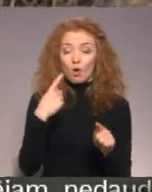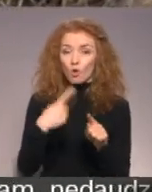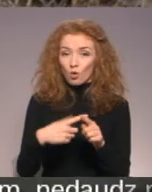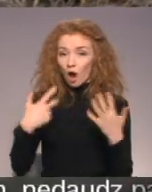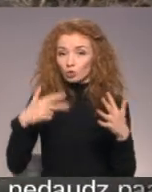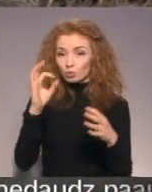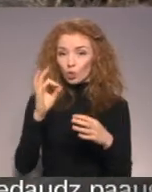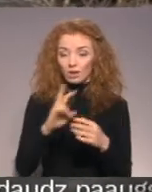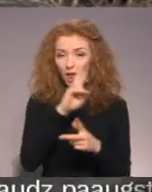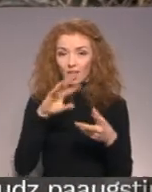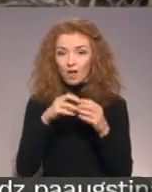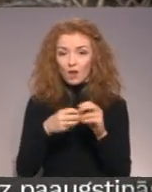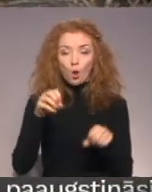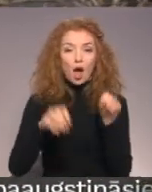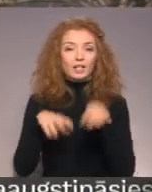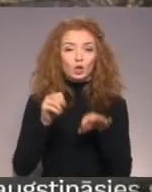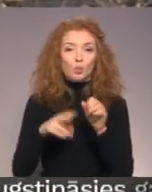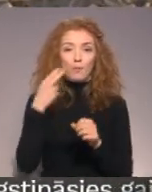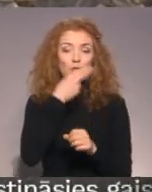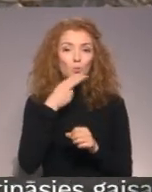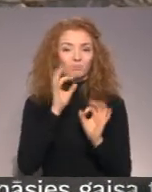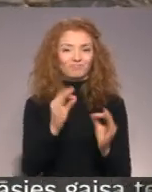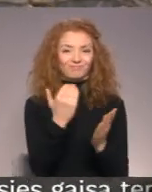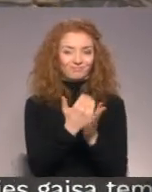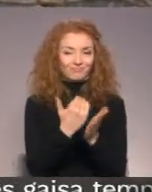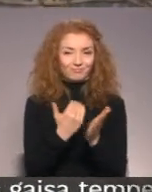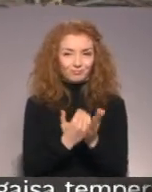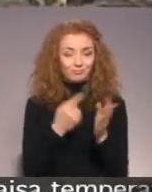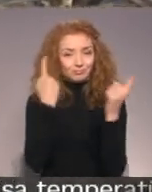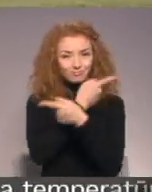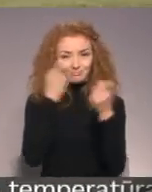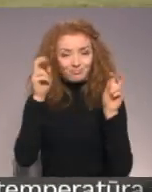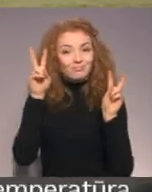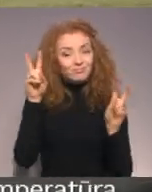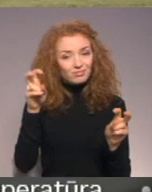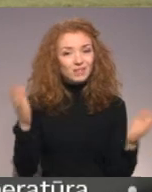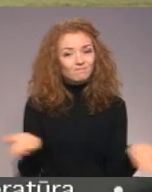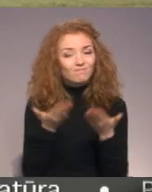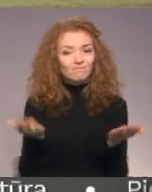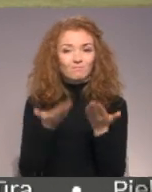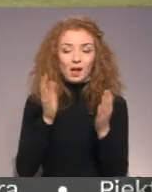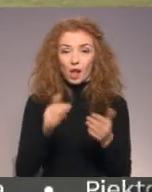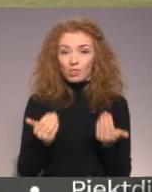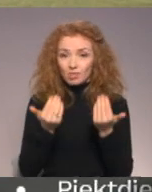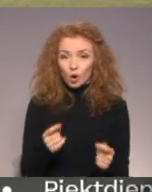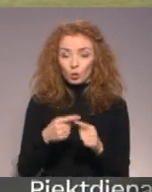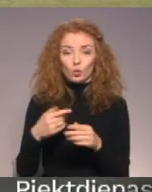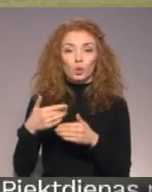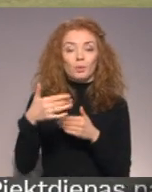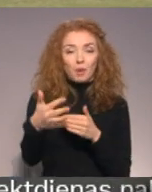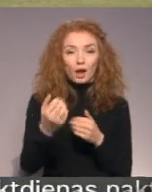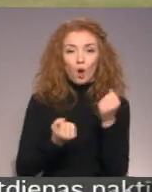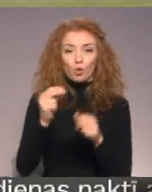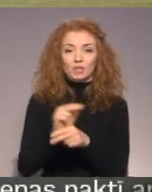neievēro atkritumu apsaimniekošanas prasības. Kampaņas uzdevums sekmēt to, lai pašreizējie un nākamie autoservisu